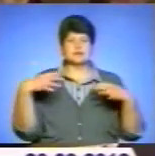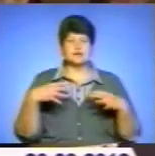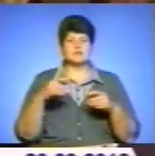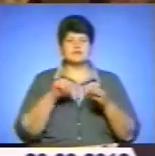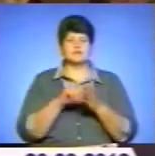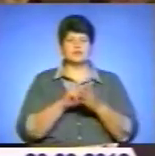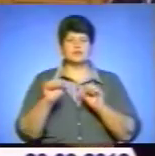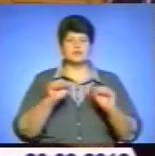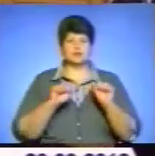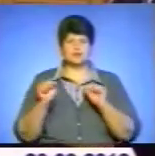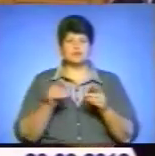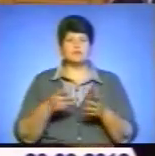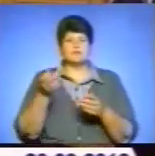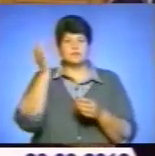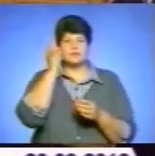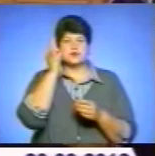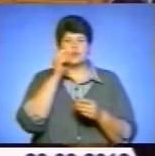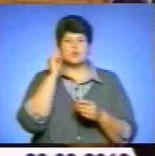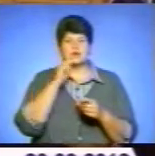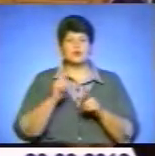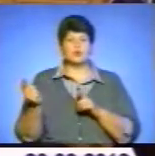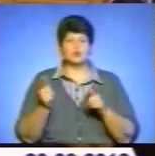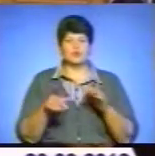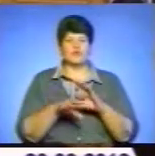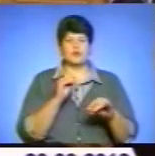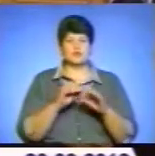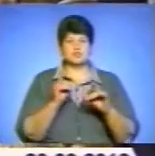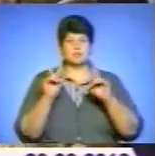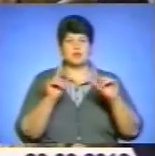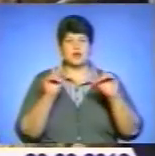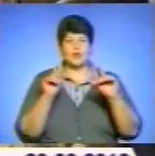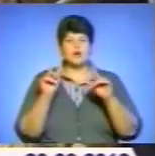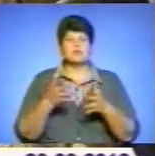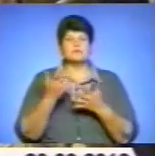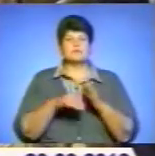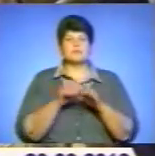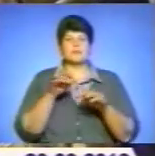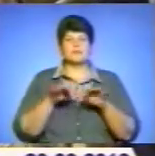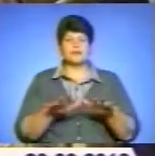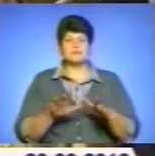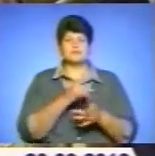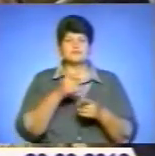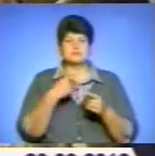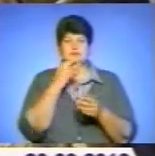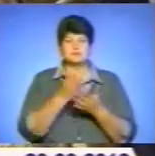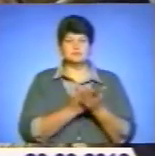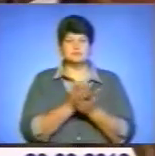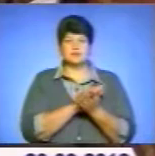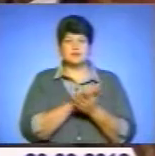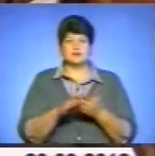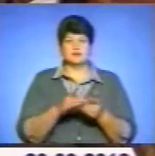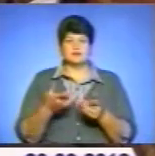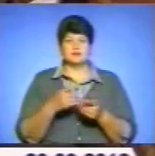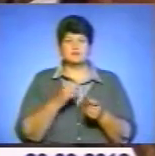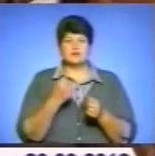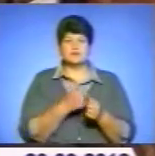та регіональну владу, аби вкотре нагадати, Україна готується до виборчих перегонів. Віктор Янукович закликав чиновників не зловживати владним ресурсом у період